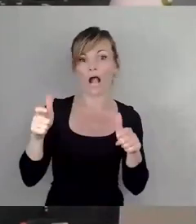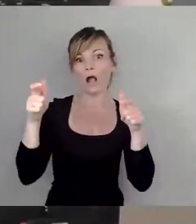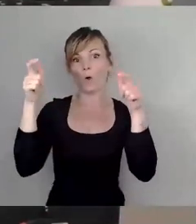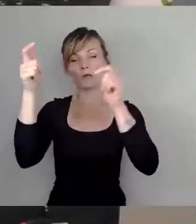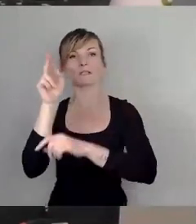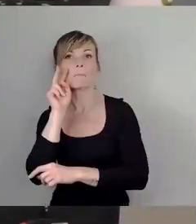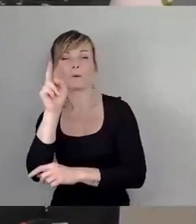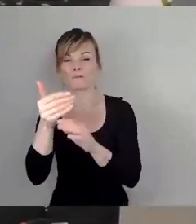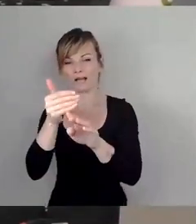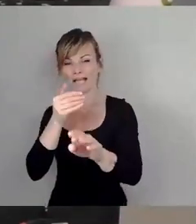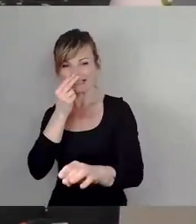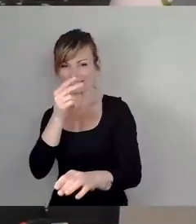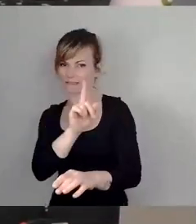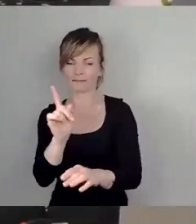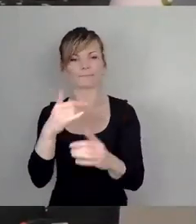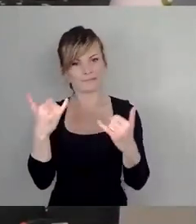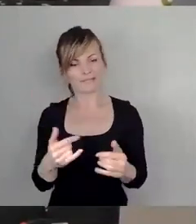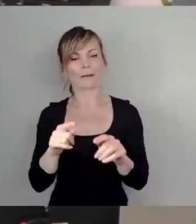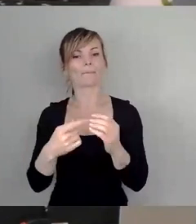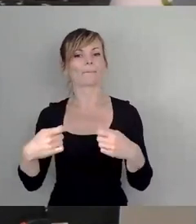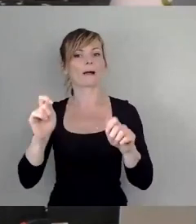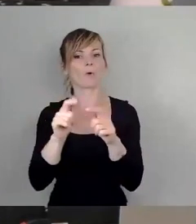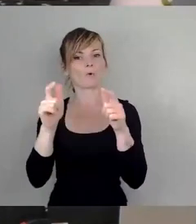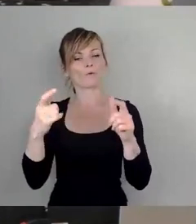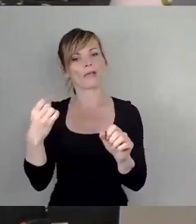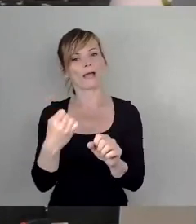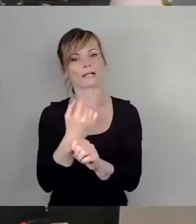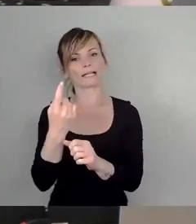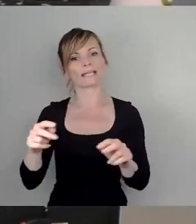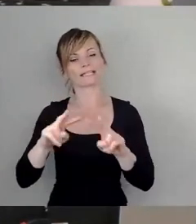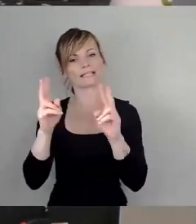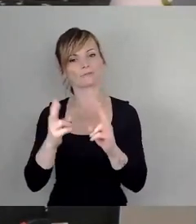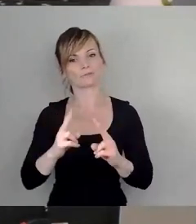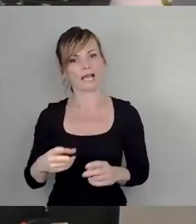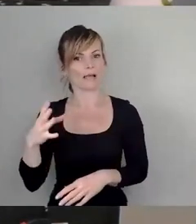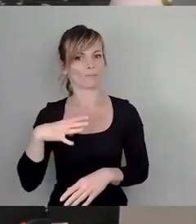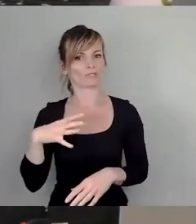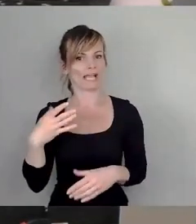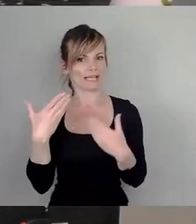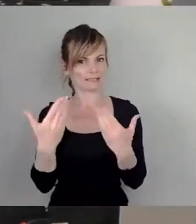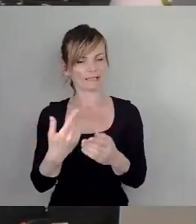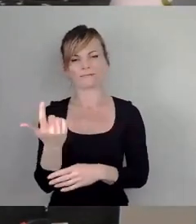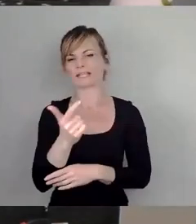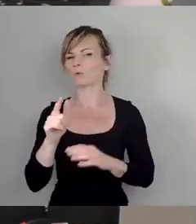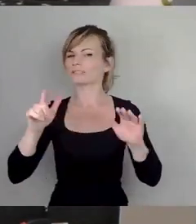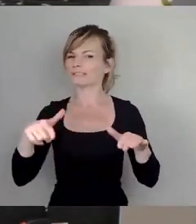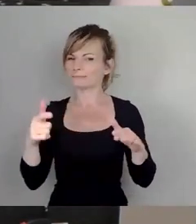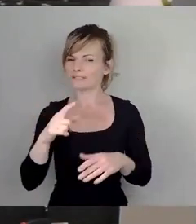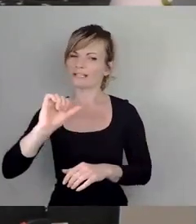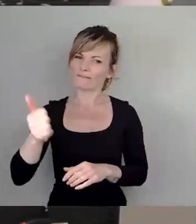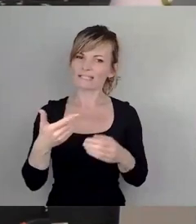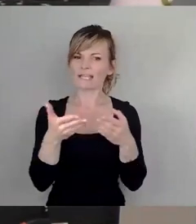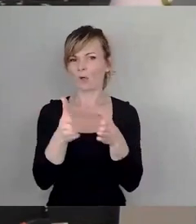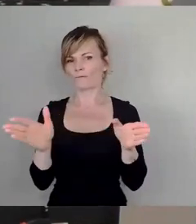Bauwerk der internationalen Moderne. 2017 ist dann mit der Wiedereröffnung des Kulturpalastes ein exzellenter